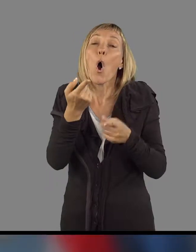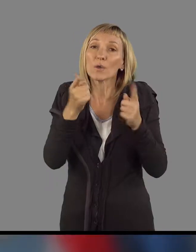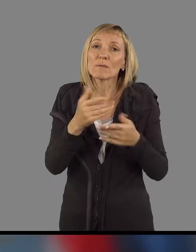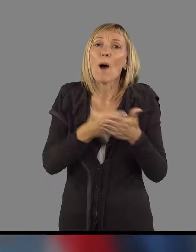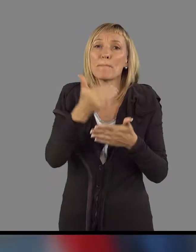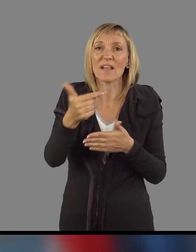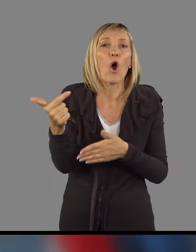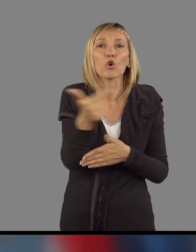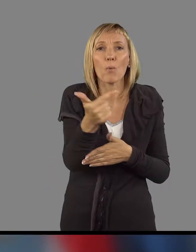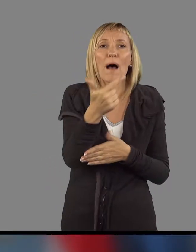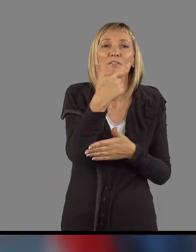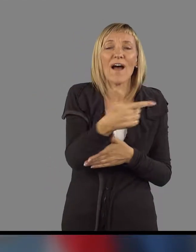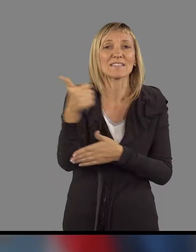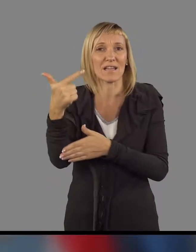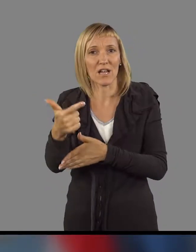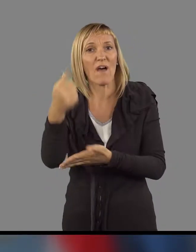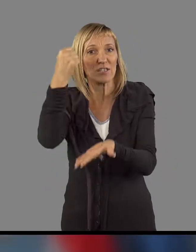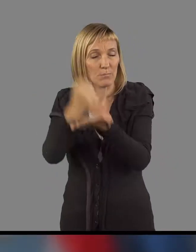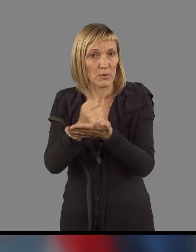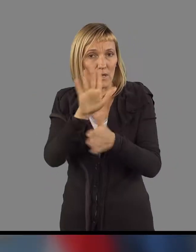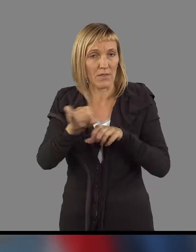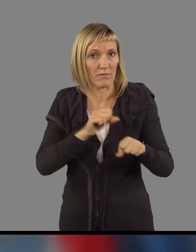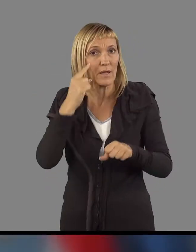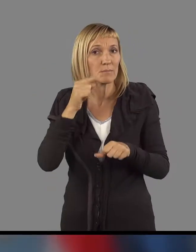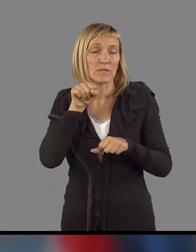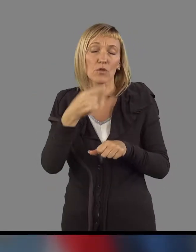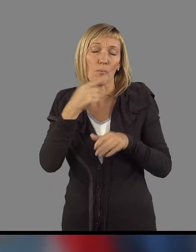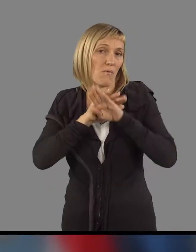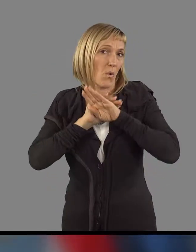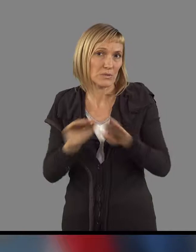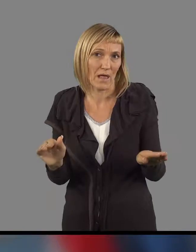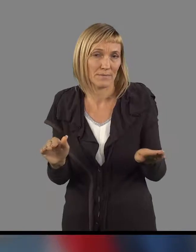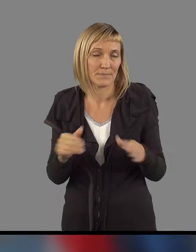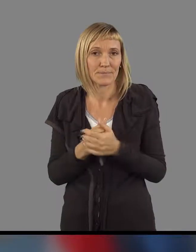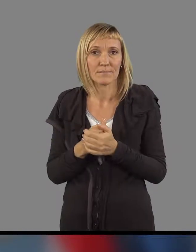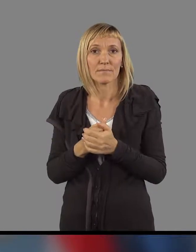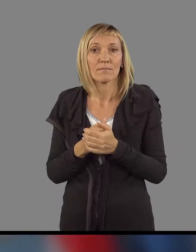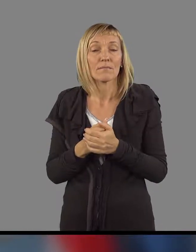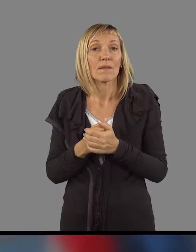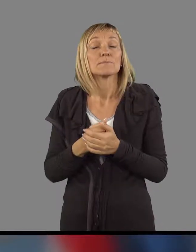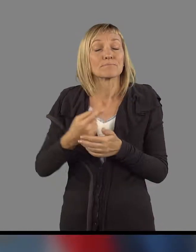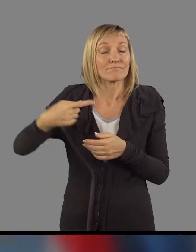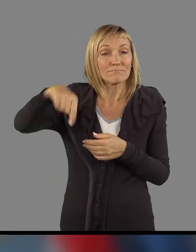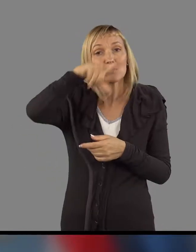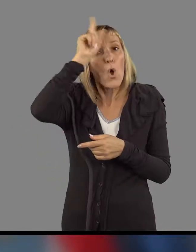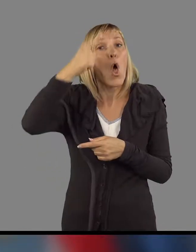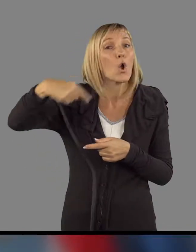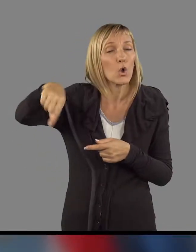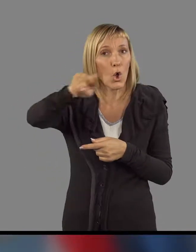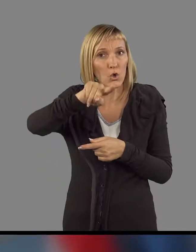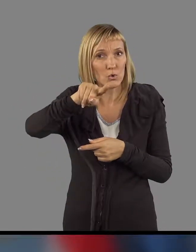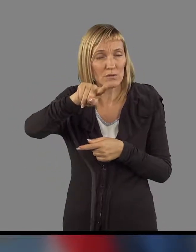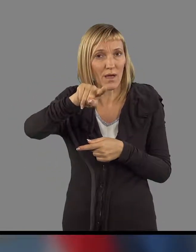obih proračunov soglasno potem na vladi potrjen, mislim, da to pove vse. Državljanke in državljani seveda